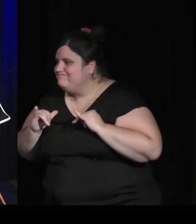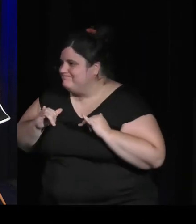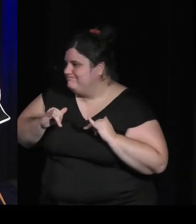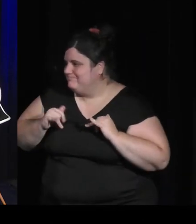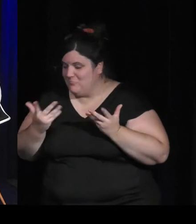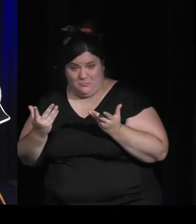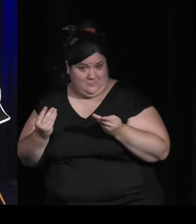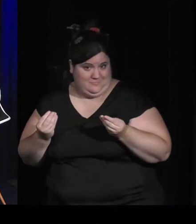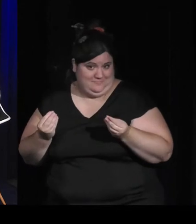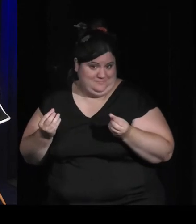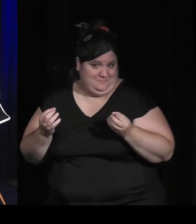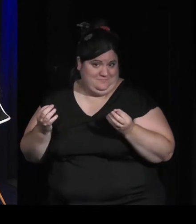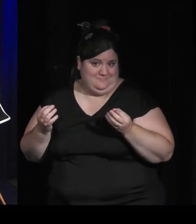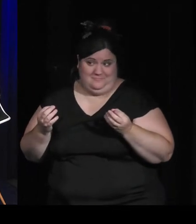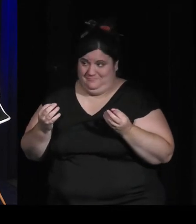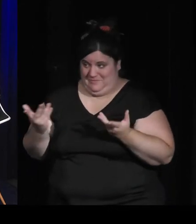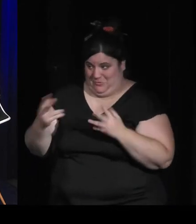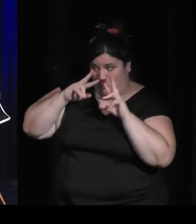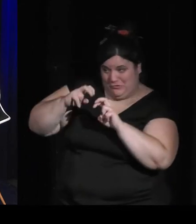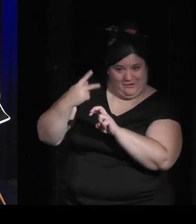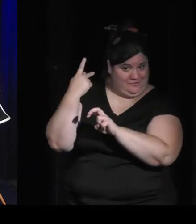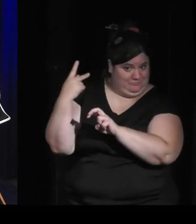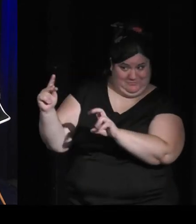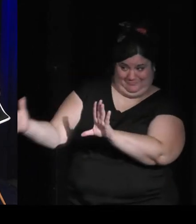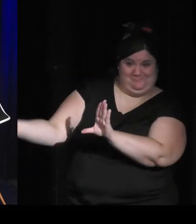rentre aussi dans ces recherches-là.